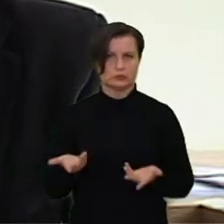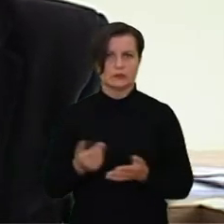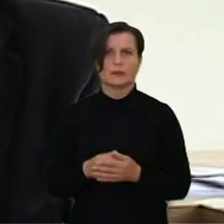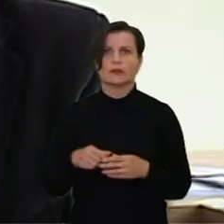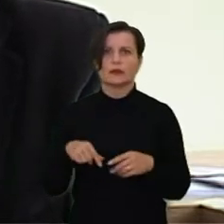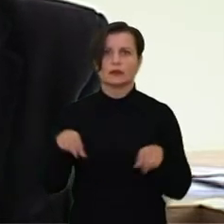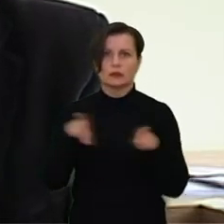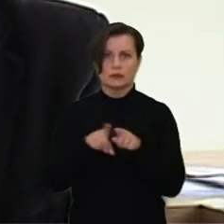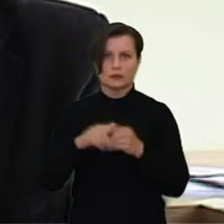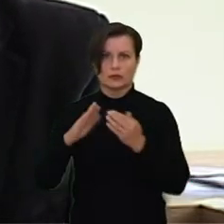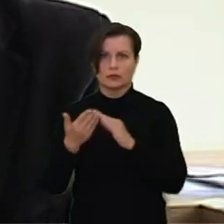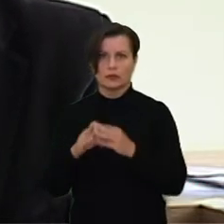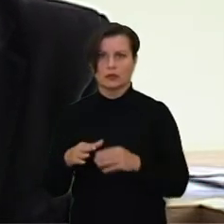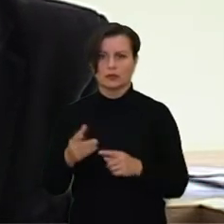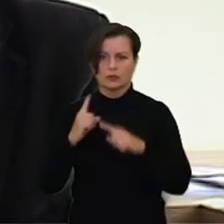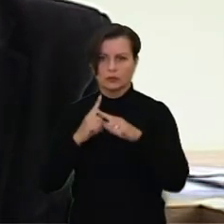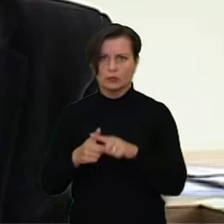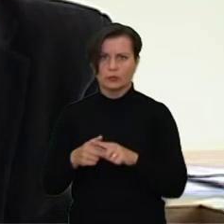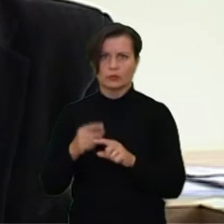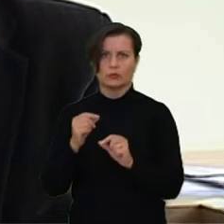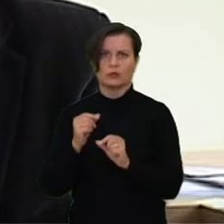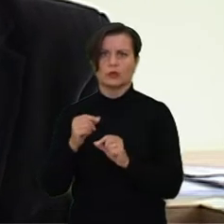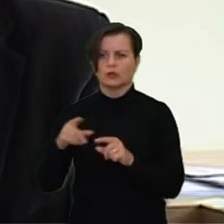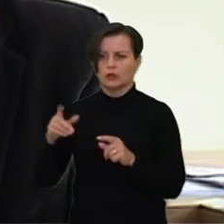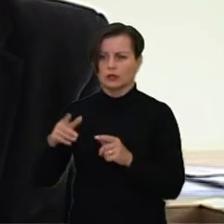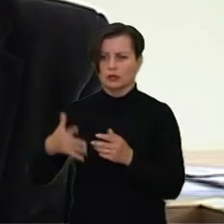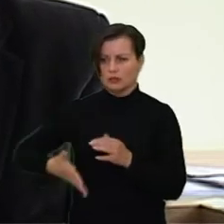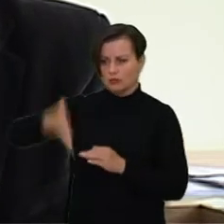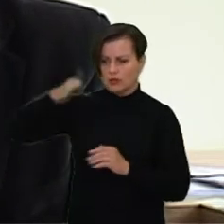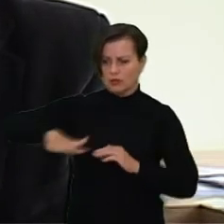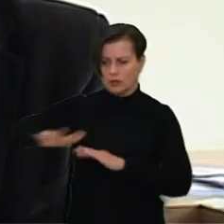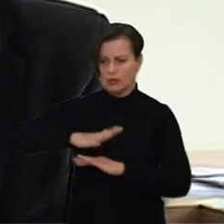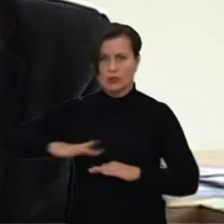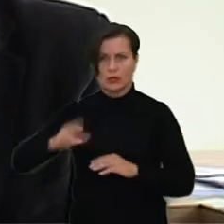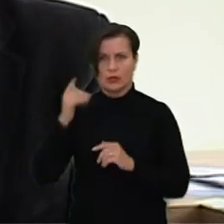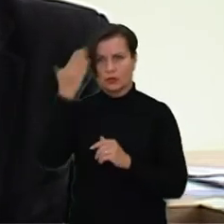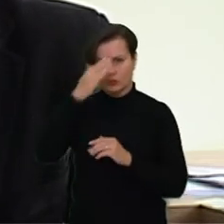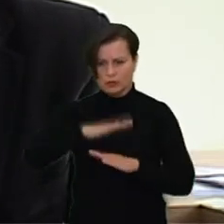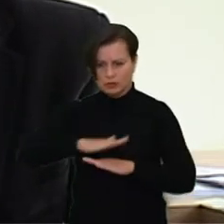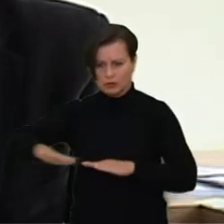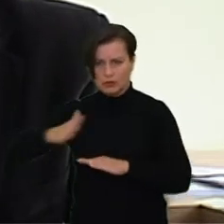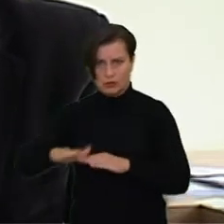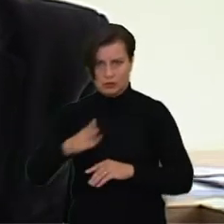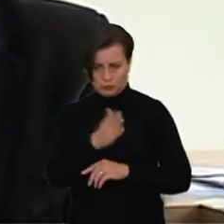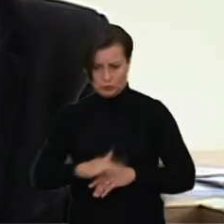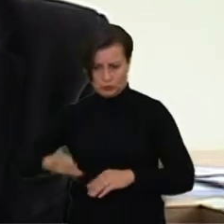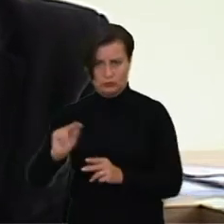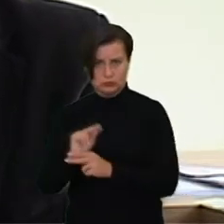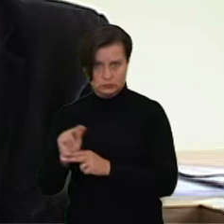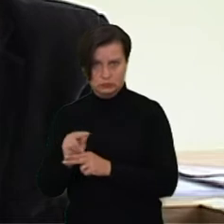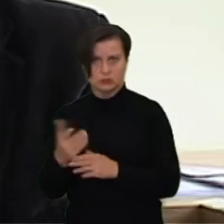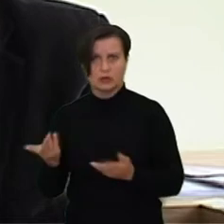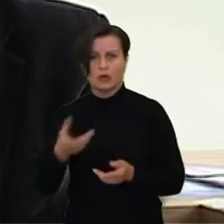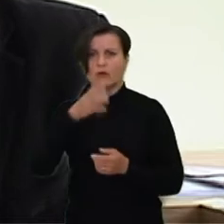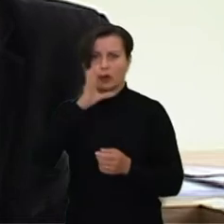Tuo pačiu niekaip negalime mieste pradėti ir daugie būčių kiemuose asfaltų daubių remonta. Todėl, kad visur duobis šiandien